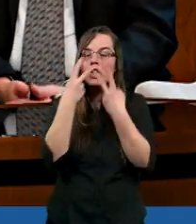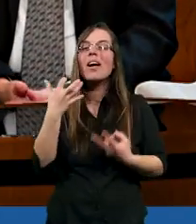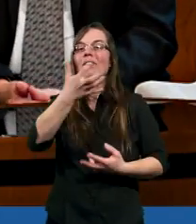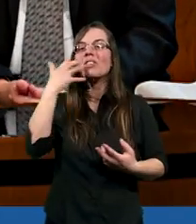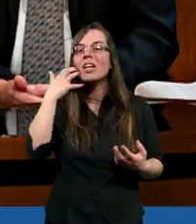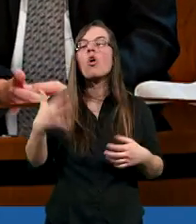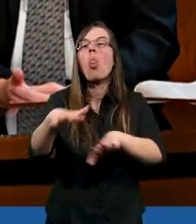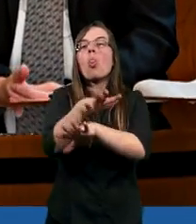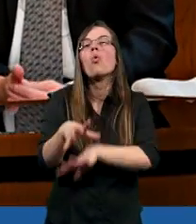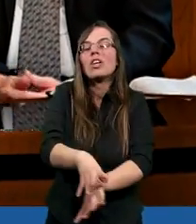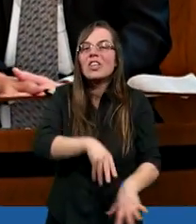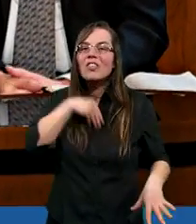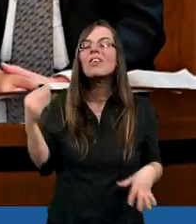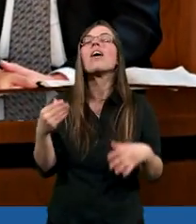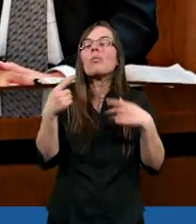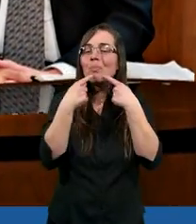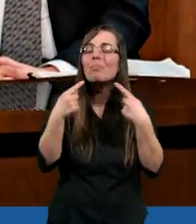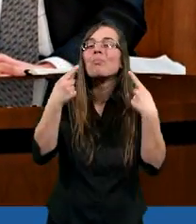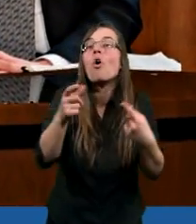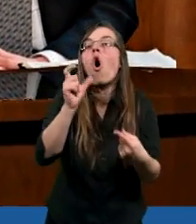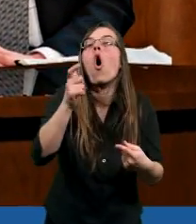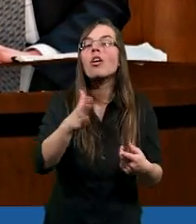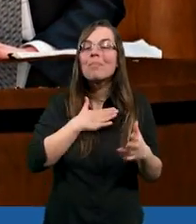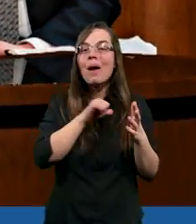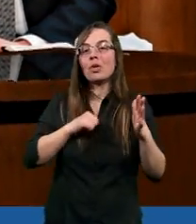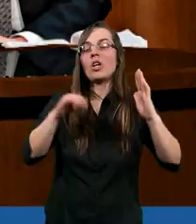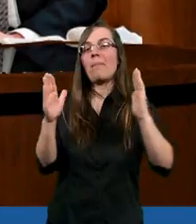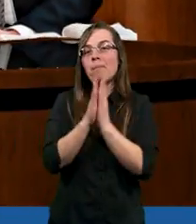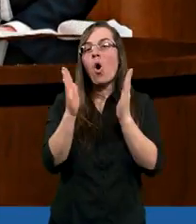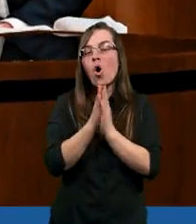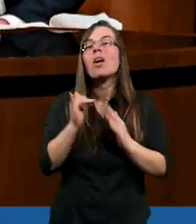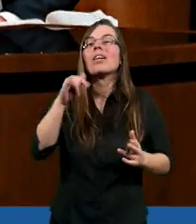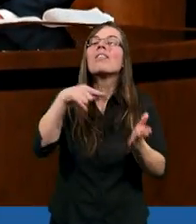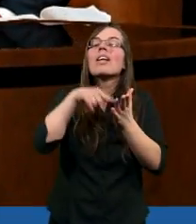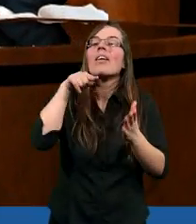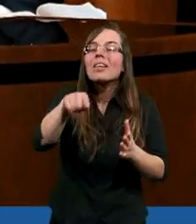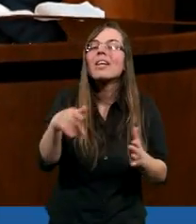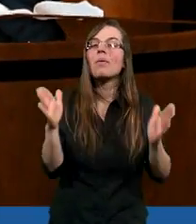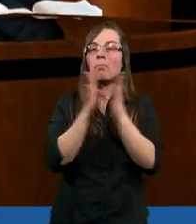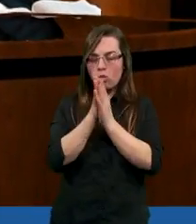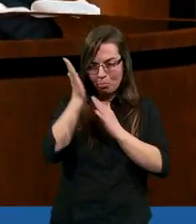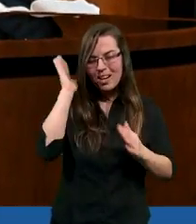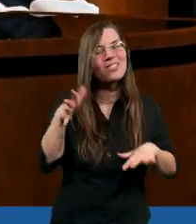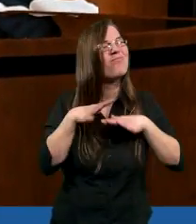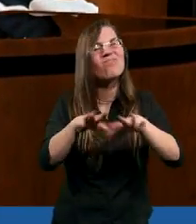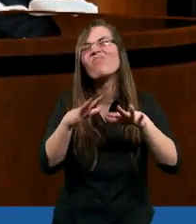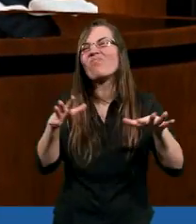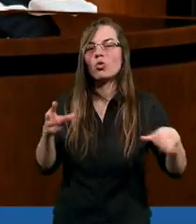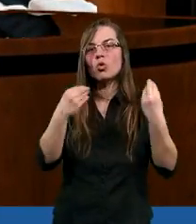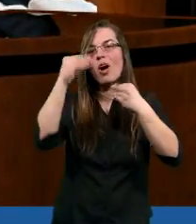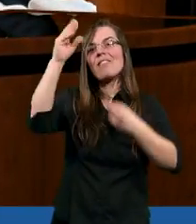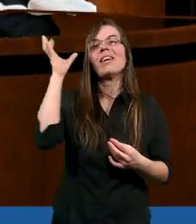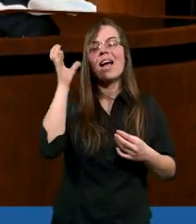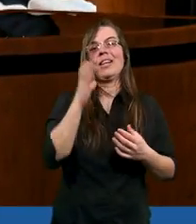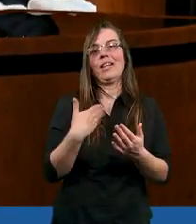wcześniej, Duch Święty powie nam, o co mamy się modlić. I wtedy już tych modlitw wysłuchanych będzie tylko